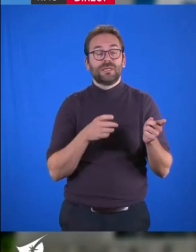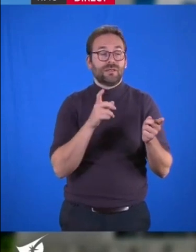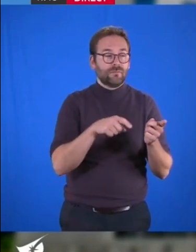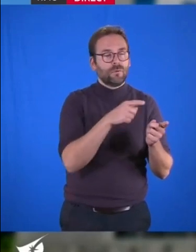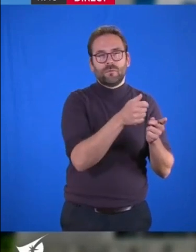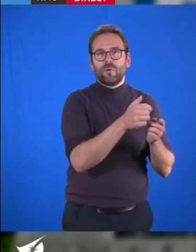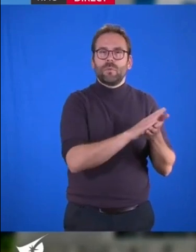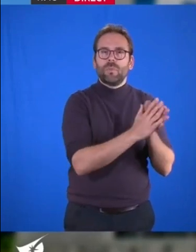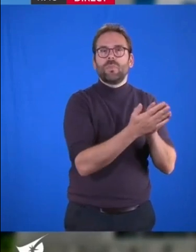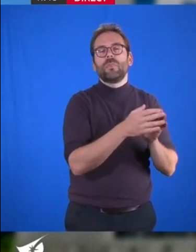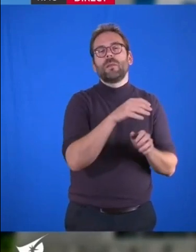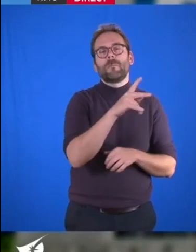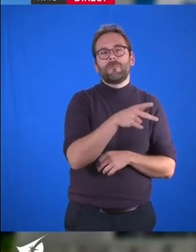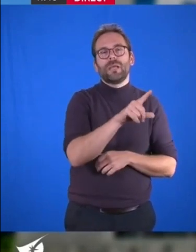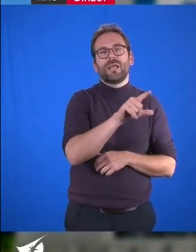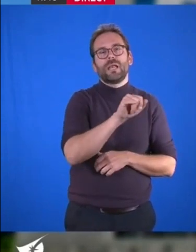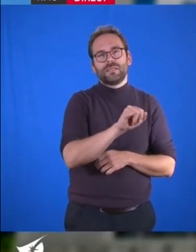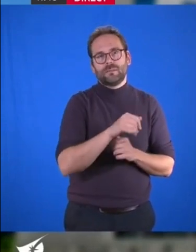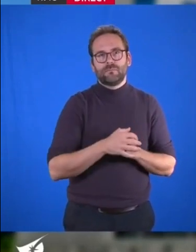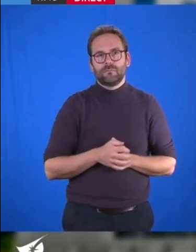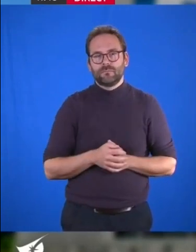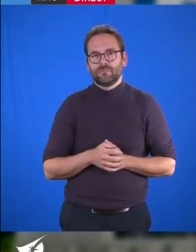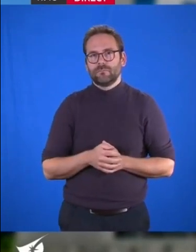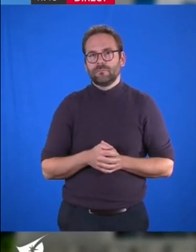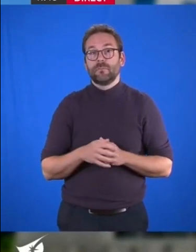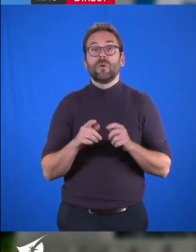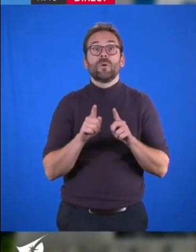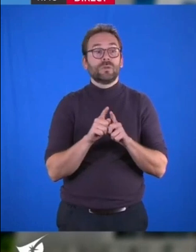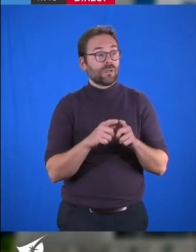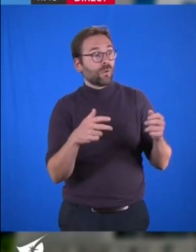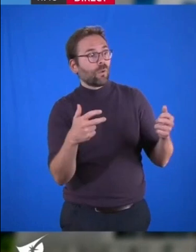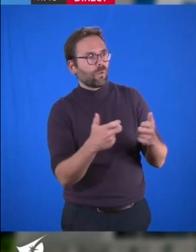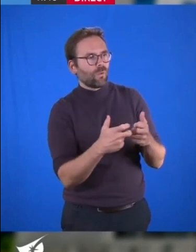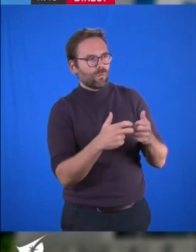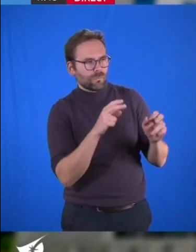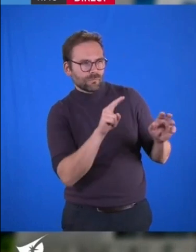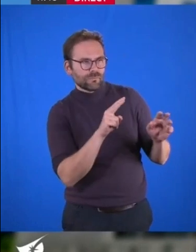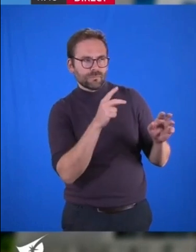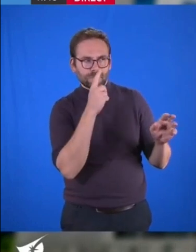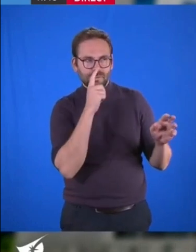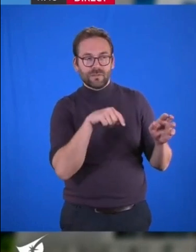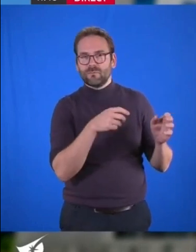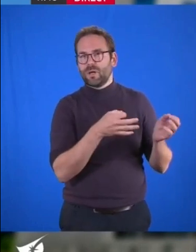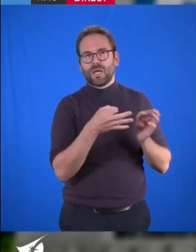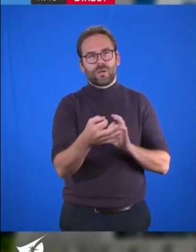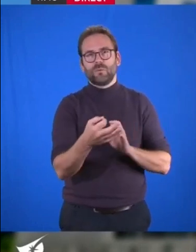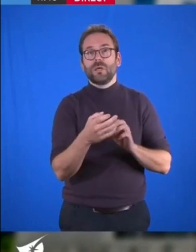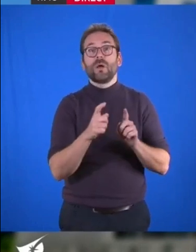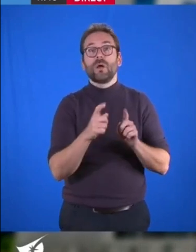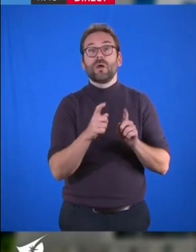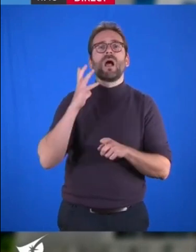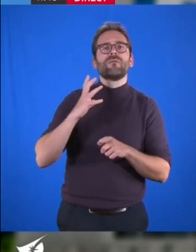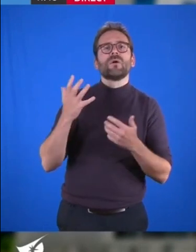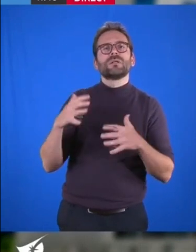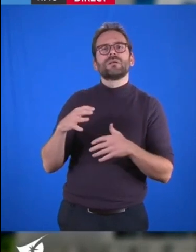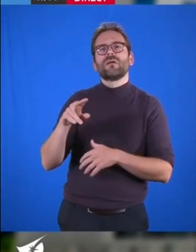transformer en PLU et PLAI. De plus, les coûts indiqués ici-dessus doivent nous amener à réguler ceux-ci comme nous l'avions fait pour